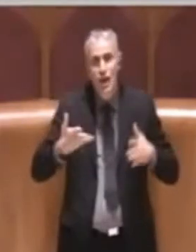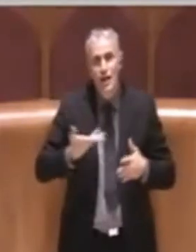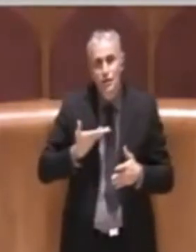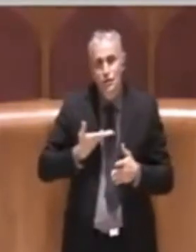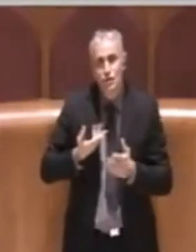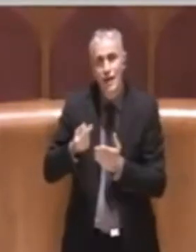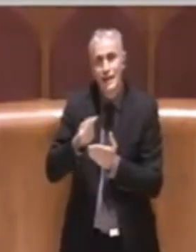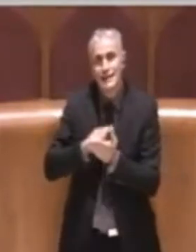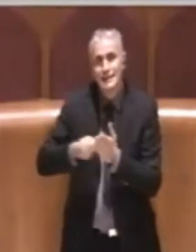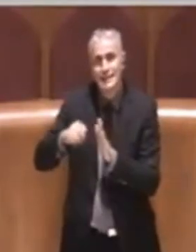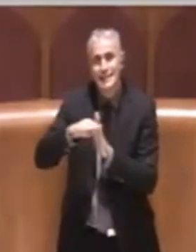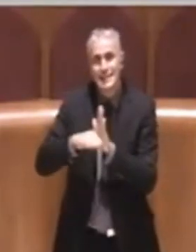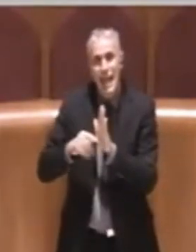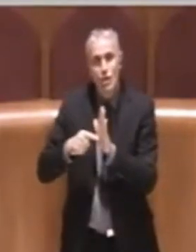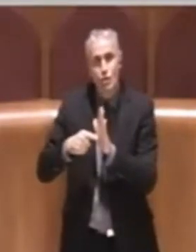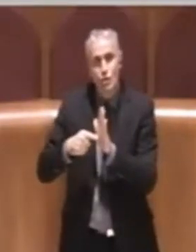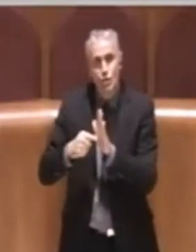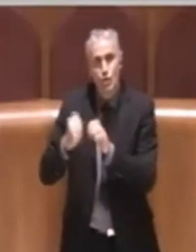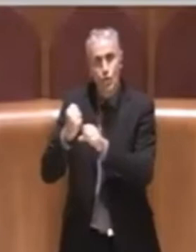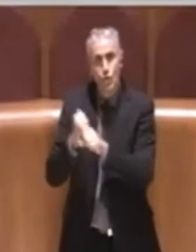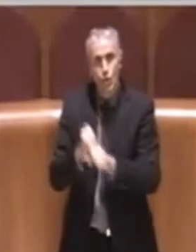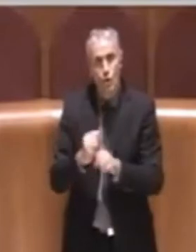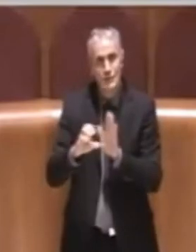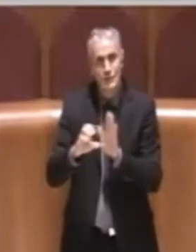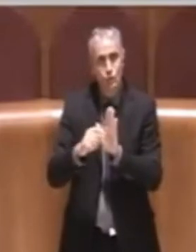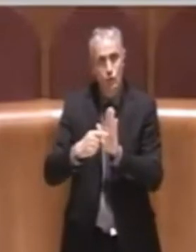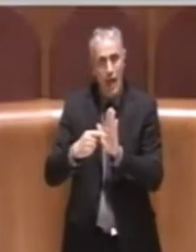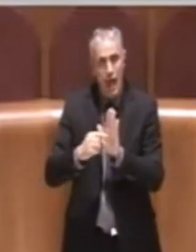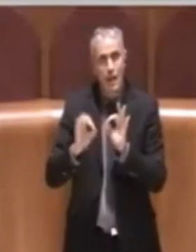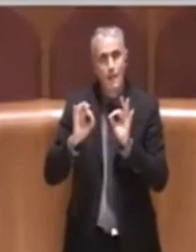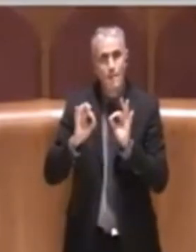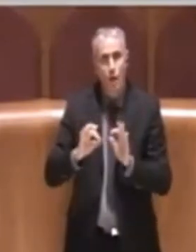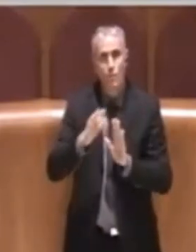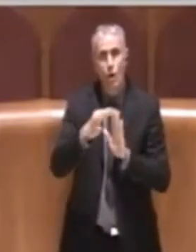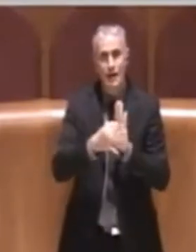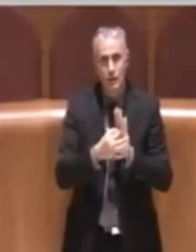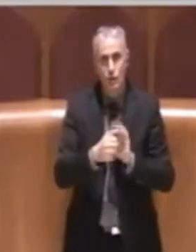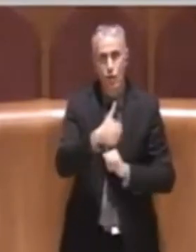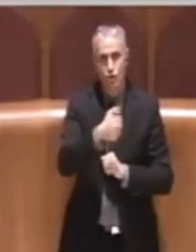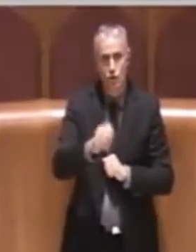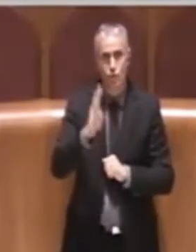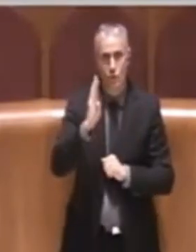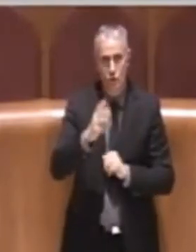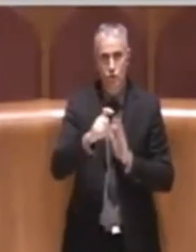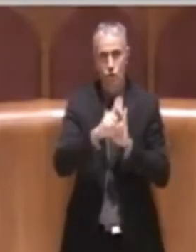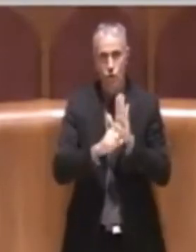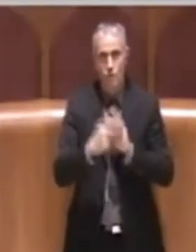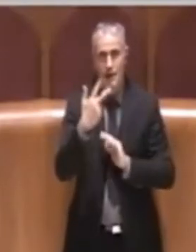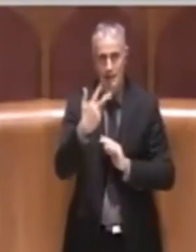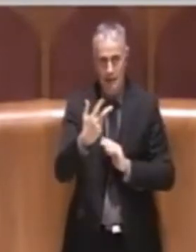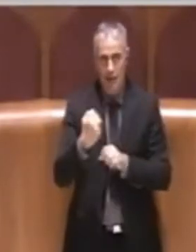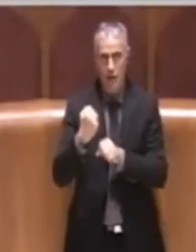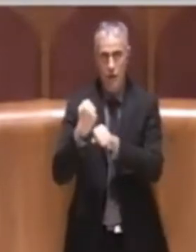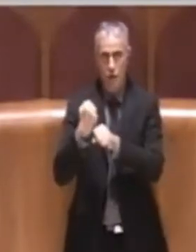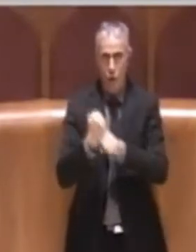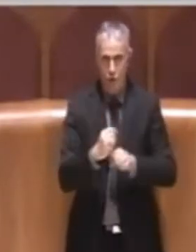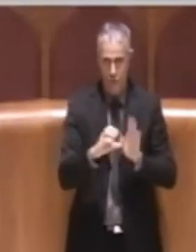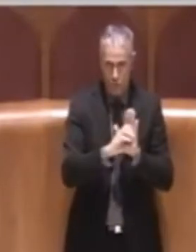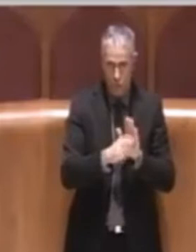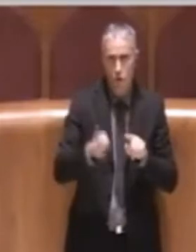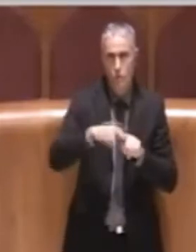costituzionale, che è quello dell'articolo 114,3 della Costituzione e poi delle leggi